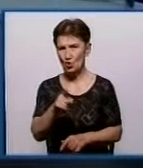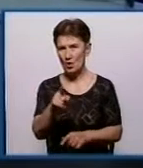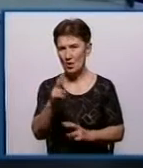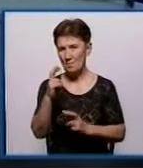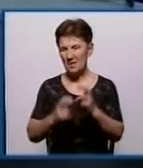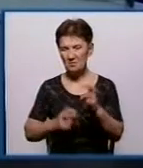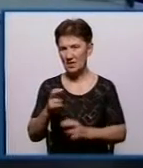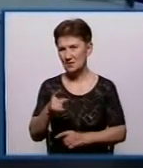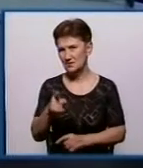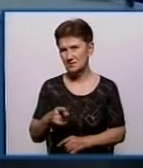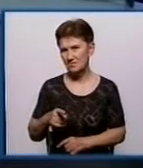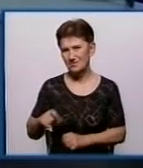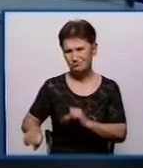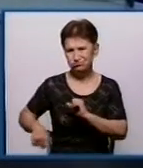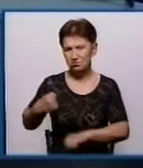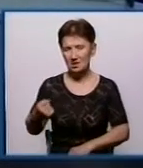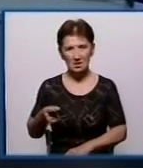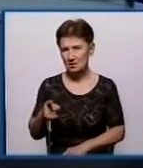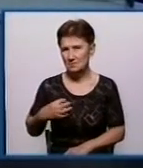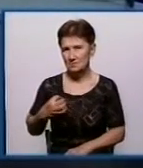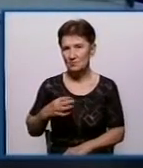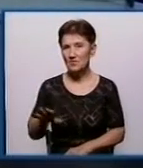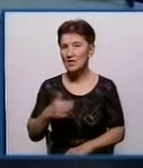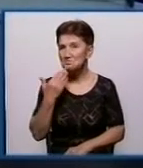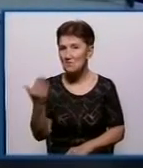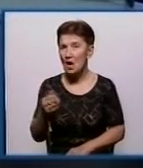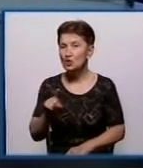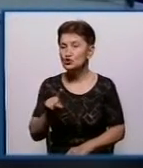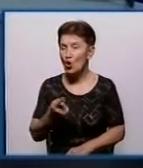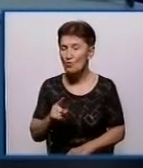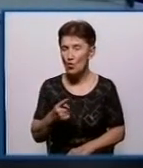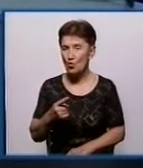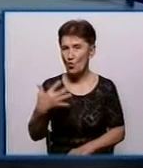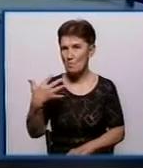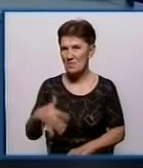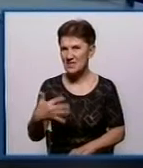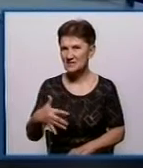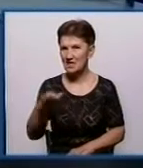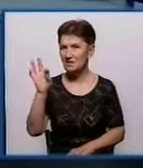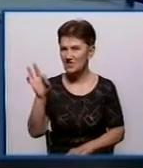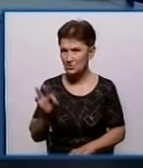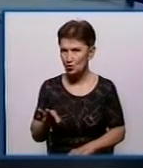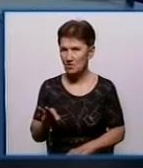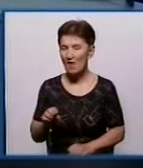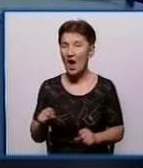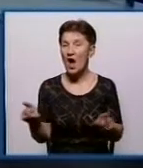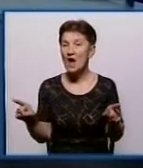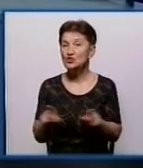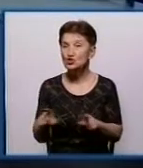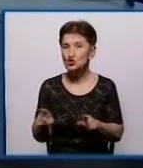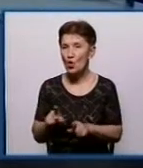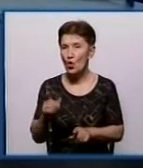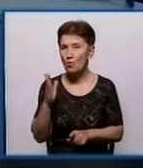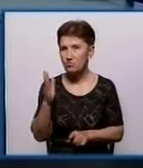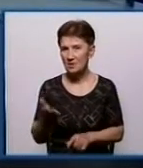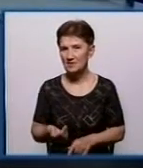не працює у збиток. Їм цікаво, чому 50% і що буде з цією конкретною...